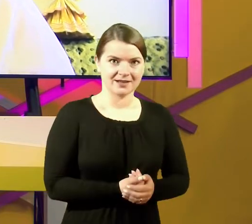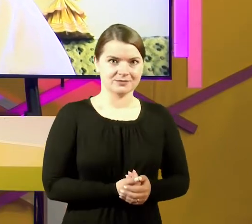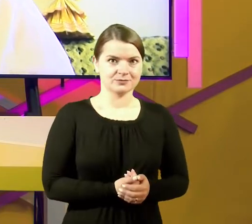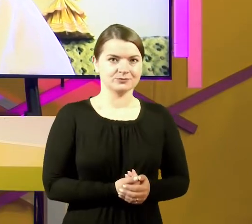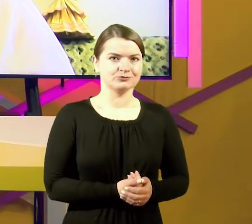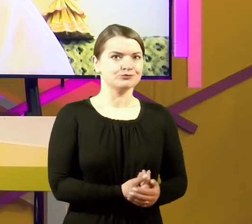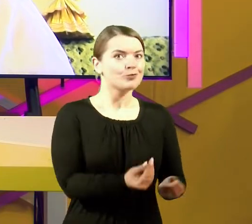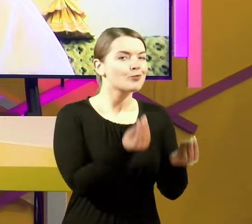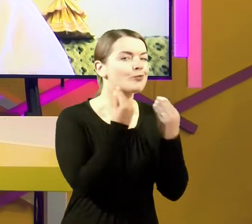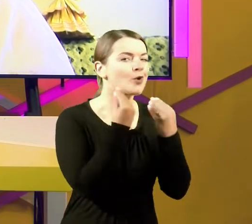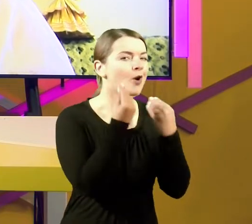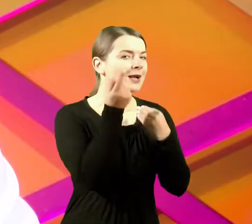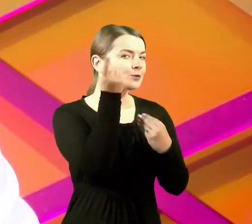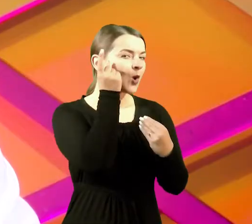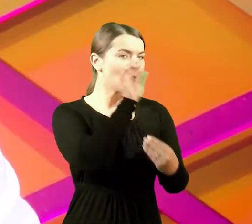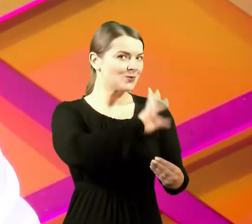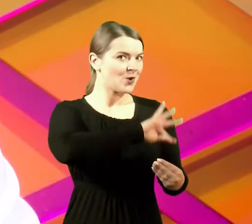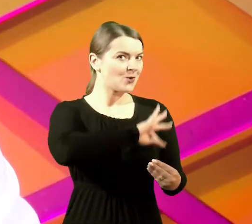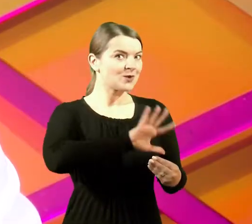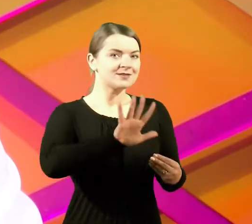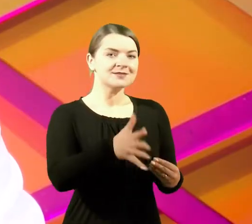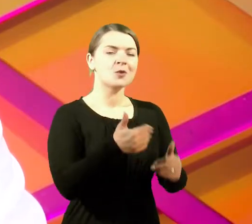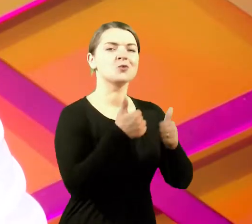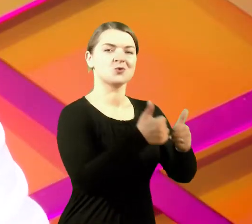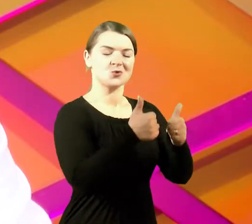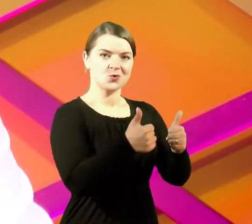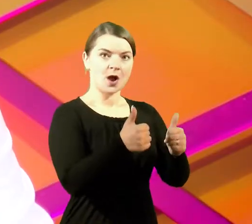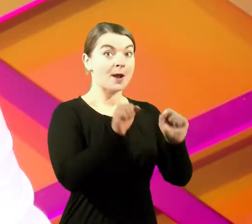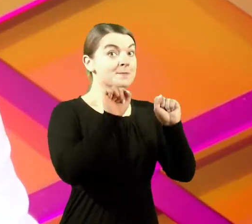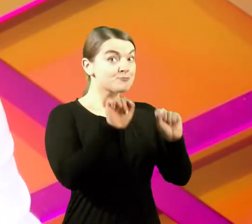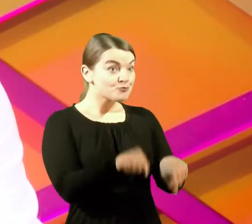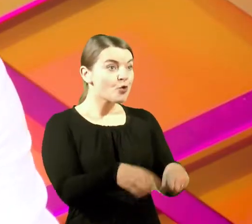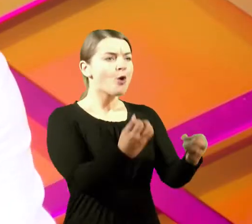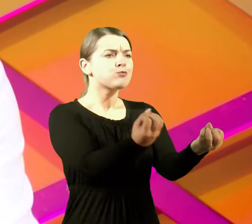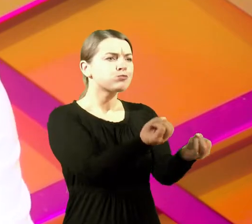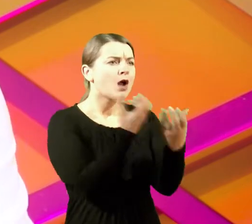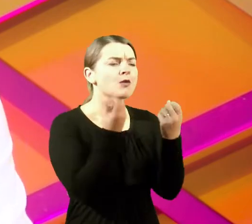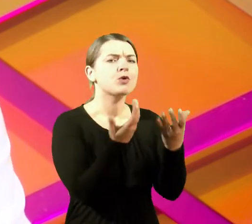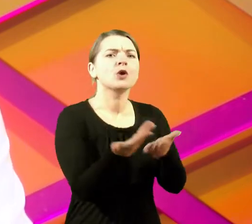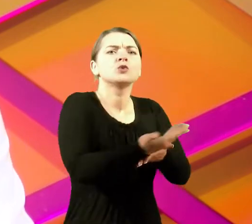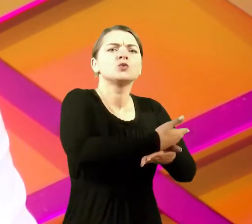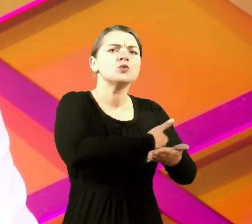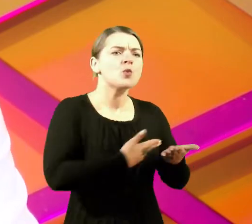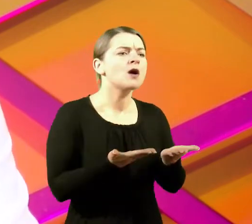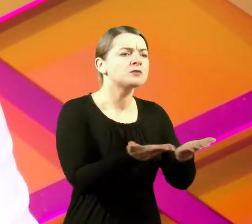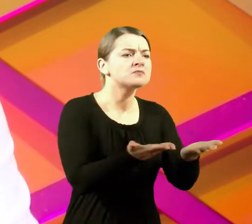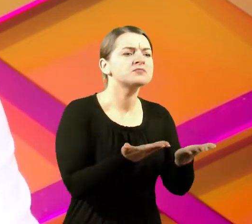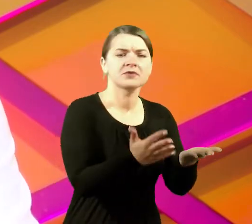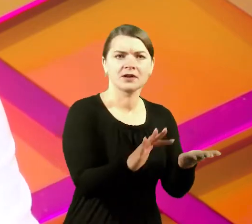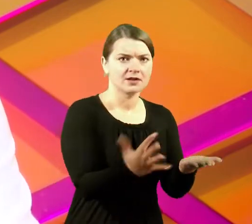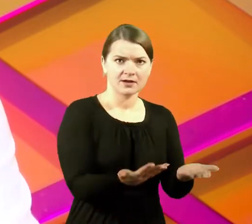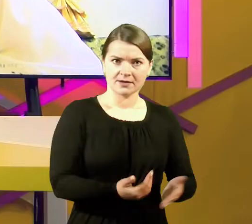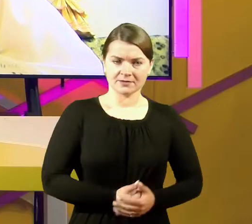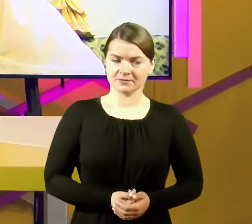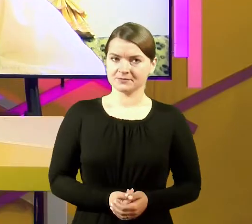Šaunuolė, kad mokaisi naudotis telefonu. Gal papasakotum, kaip tą duoną iškėpti skanę?